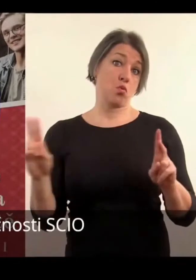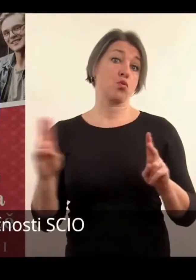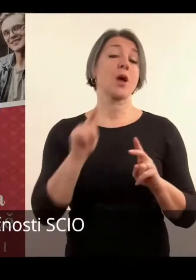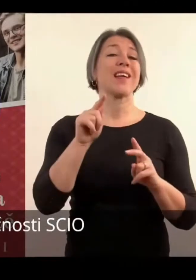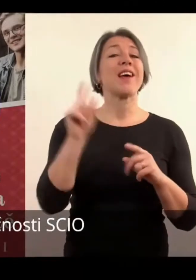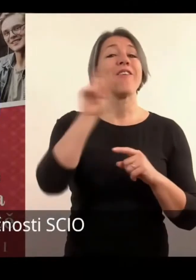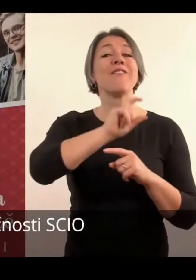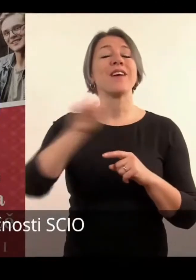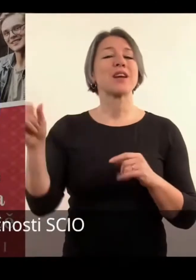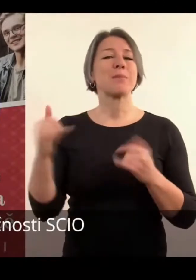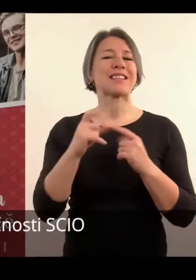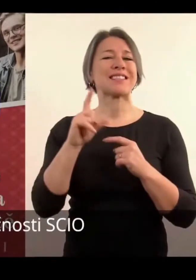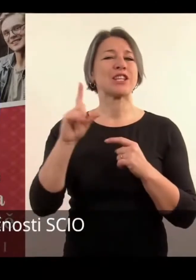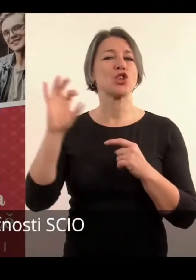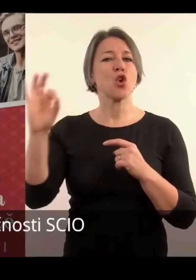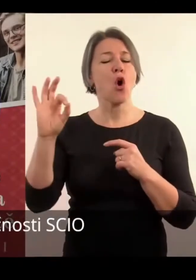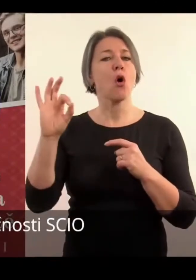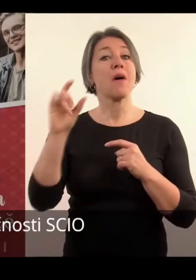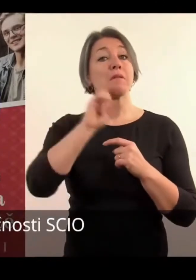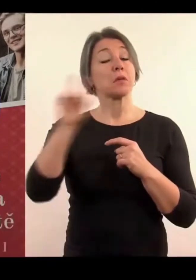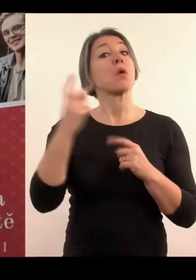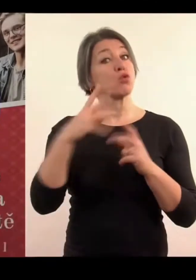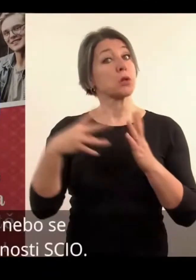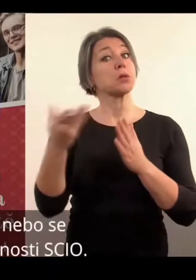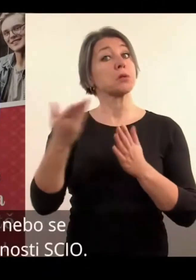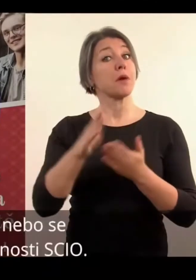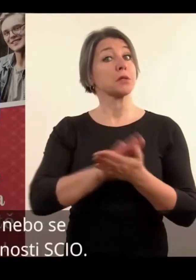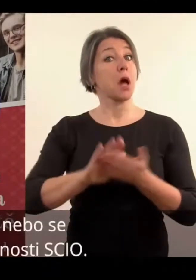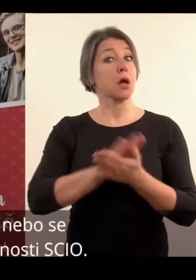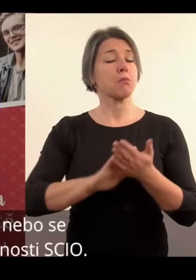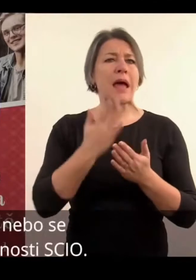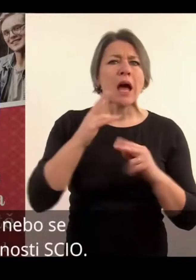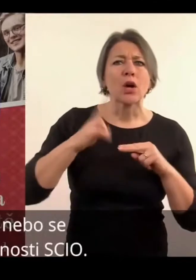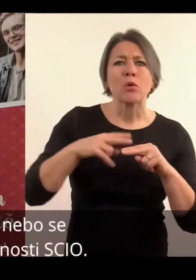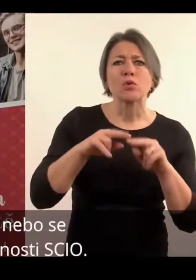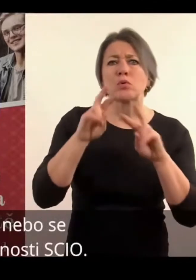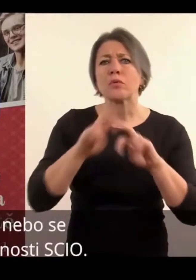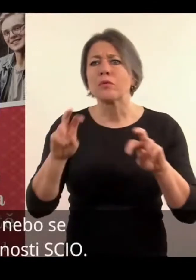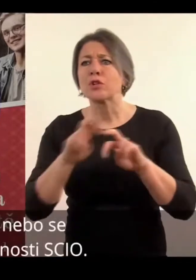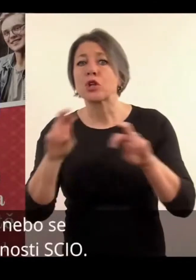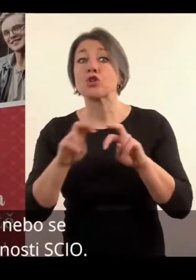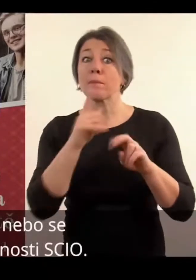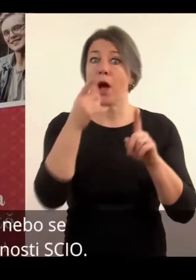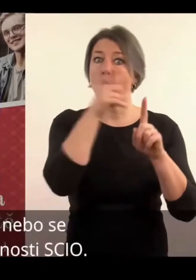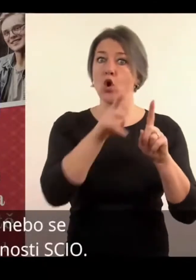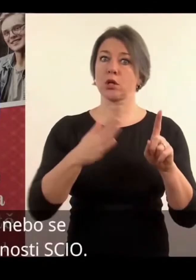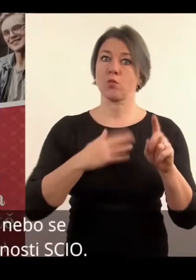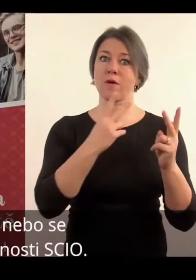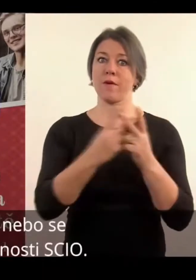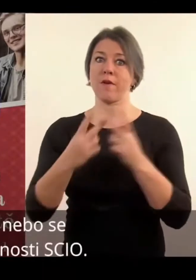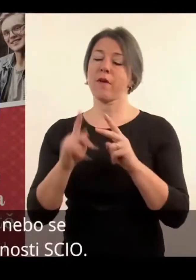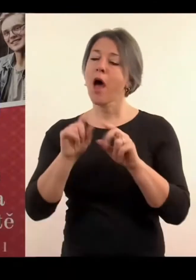testy od společnosti SPIO zdarma. Zase máme odkaz na našich stránkách, nebo se můžete podívat na stránci společnosti SPIO.